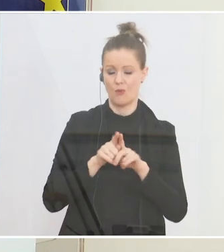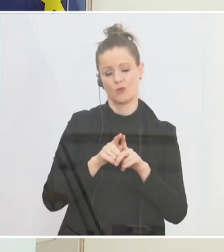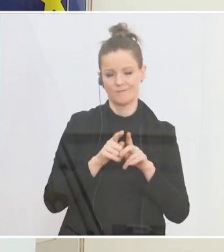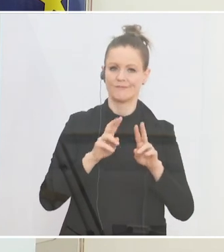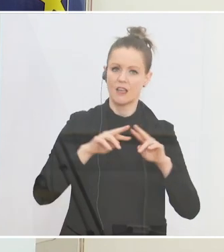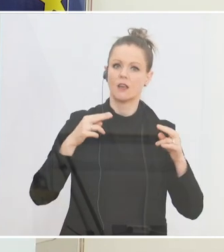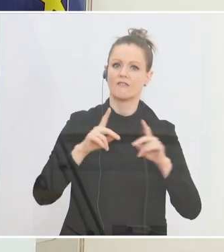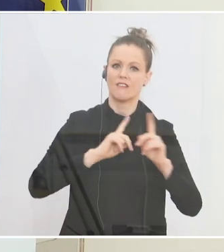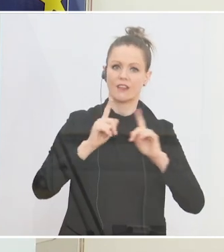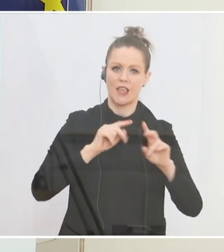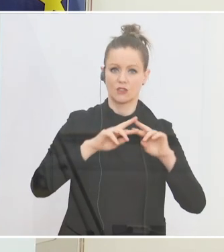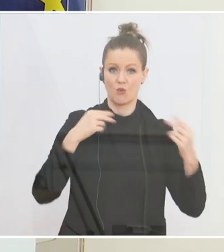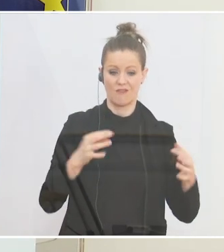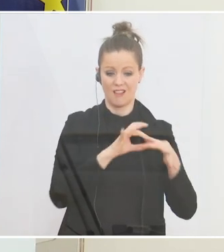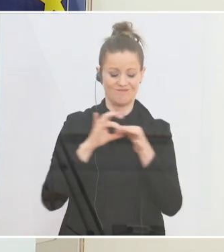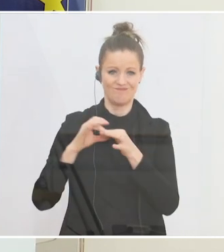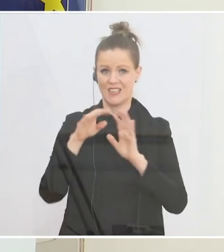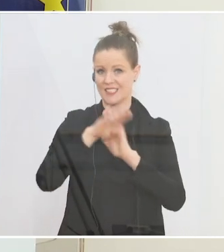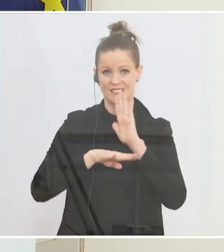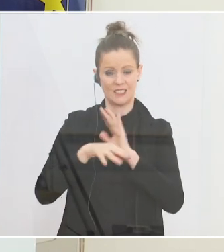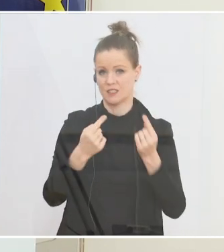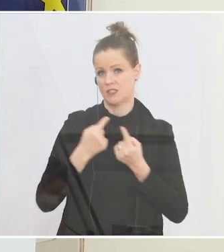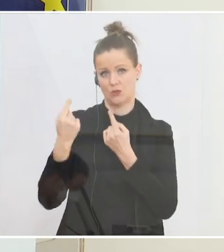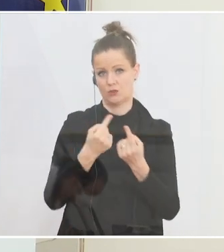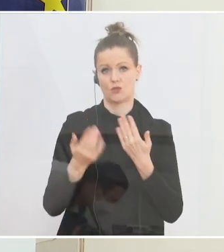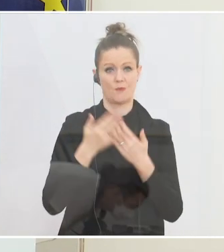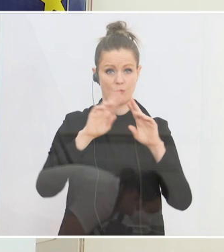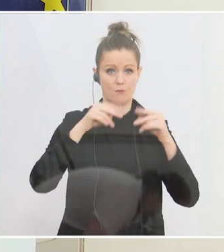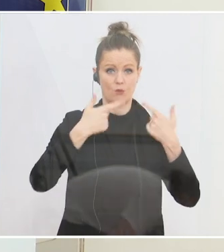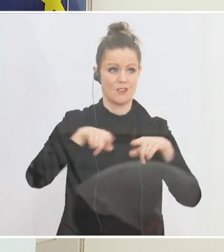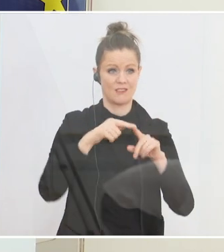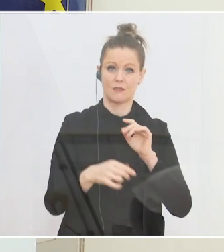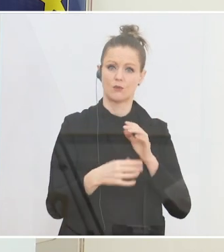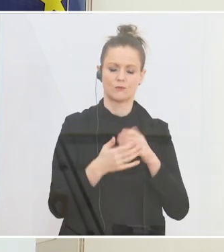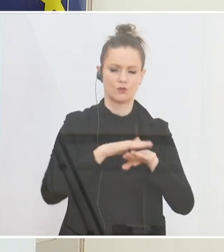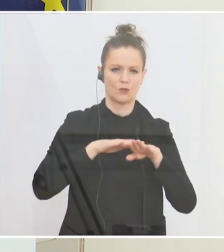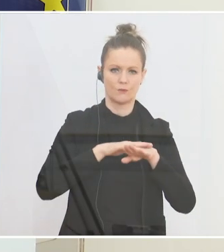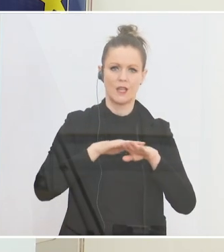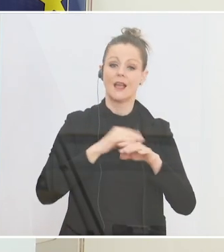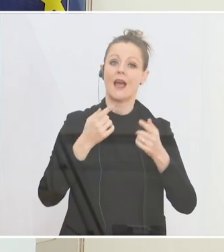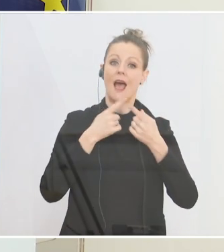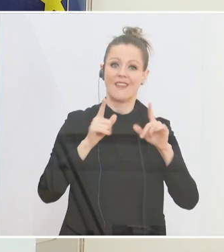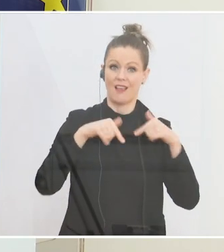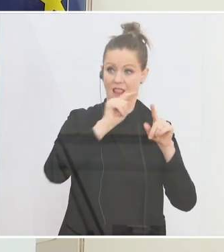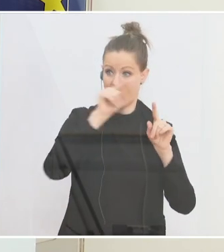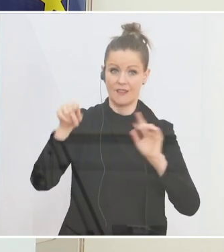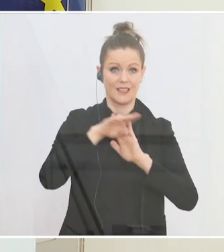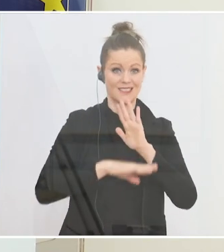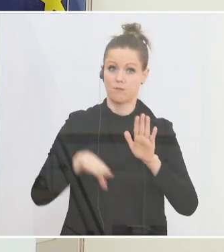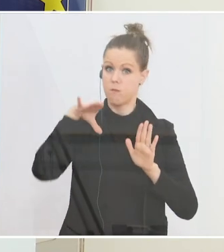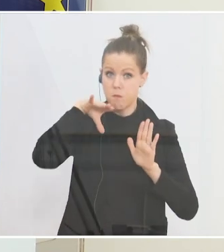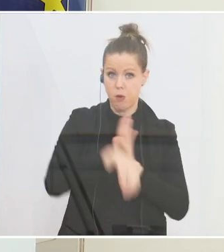und der Gesetzeslage. Wir sehen, in Ländern, wo es eine sehr strenge Gesetzeslage gibt, die Todeszahlen oder die